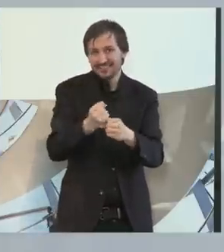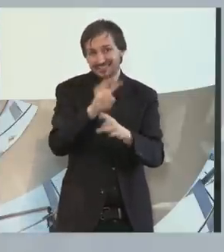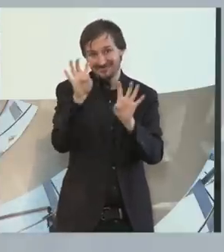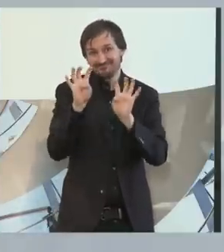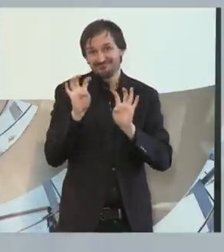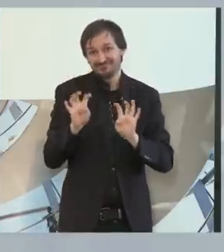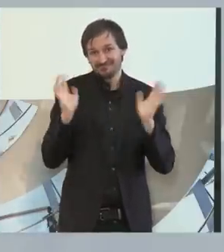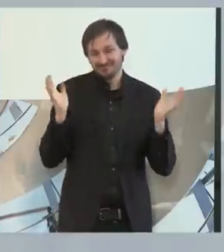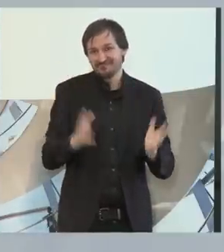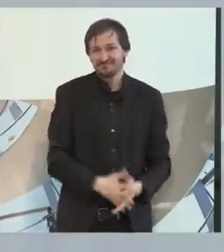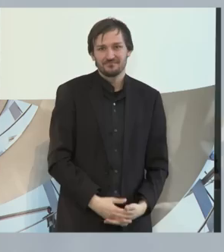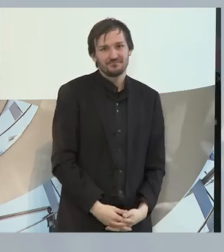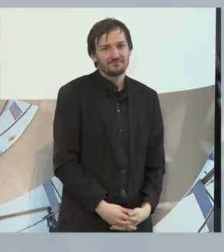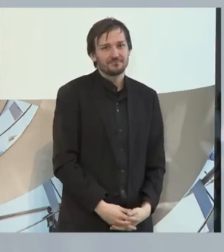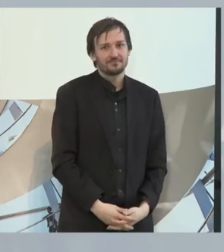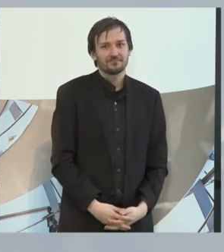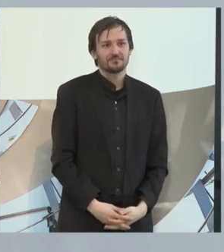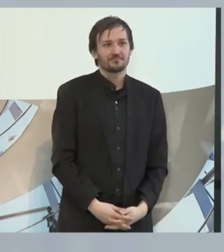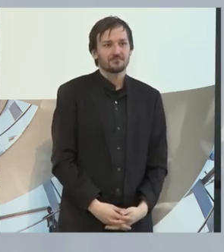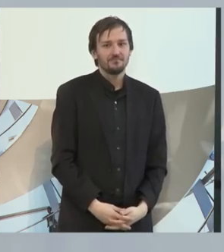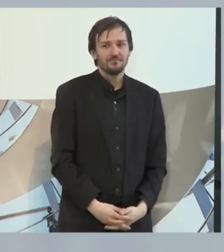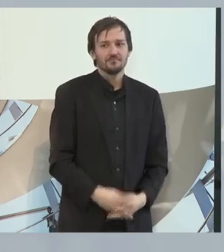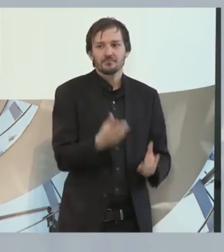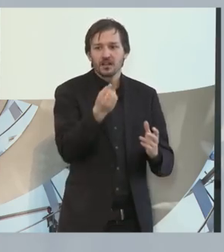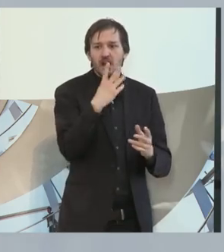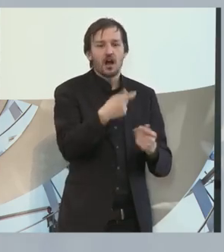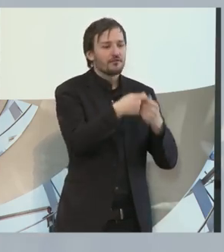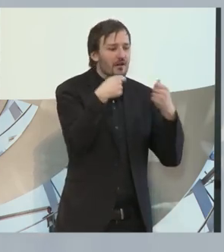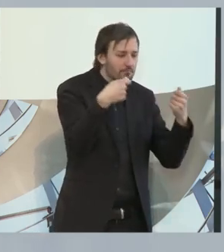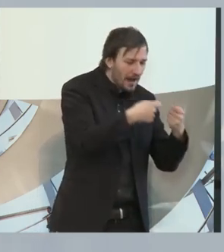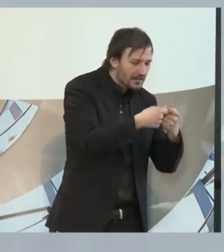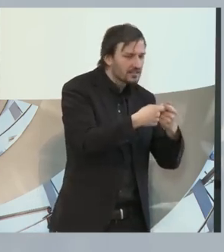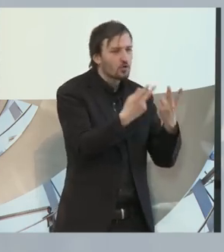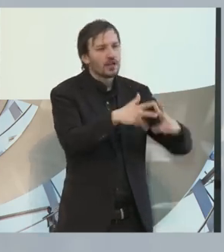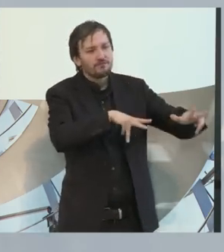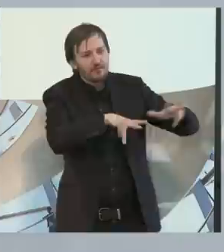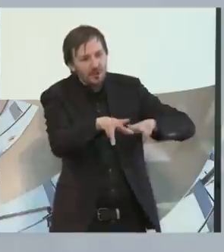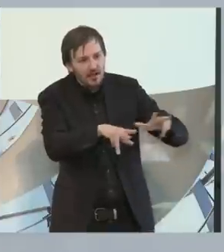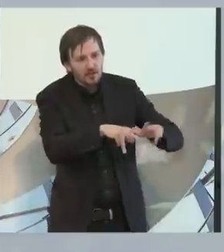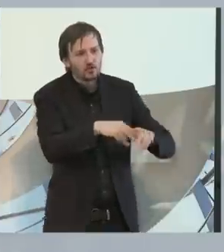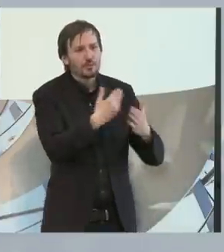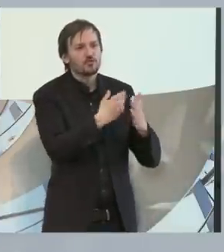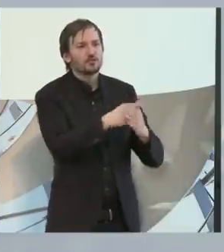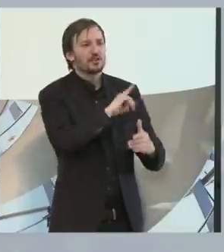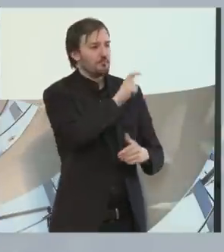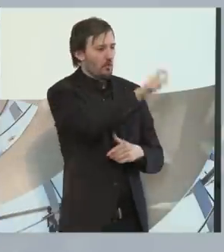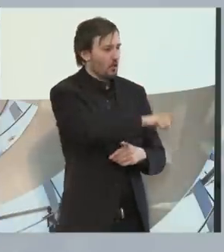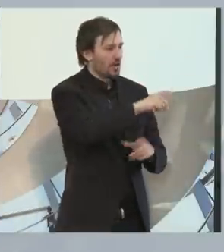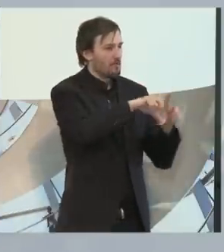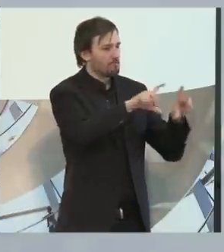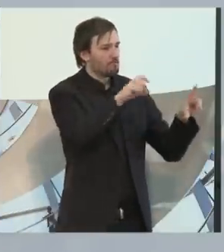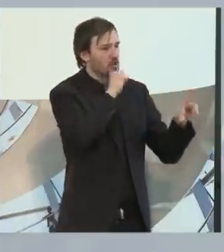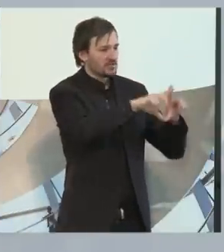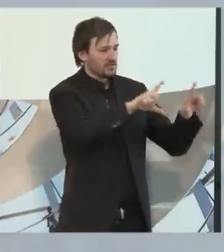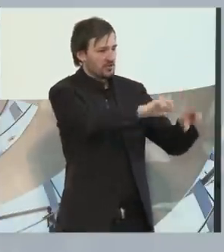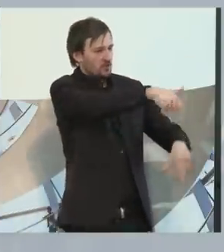Ich höre auch oft genug, wenn ich da mal Verbände und Verwaltungen so anspreche und sage, ich habe da einen Brief bekommen von einem Bürger und so, können